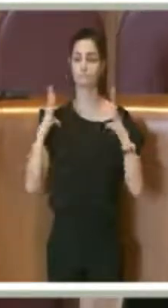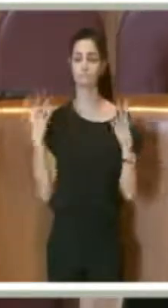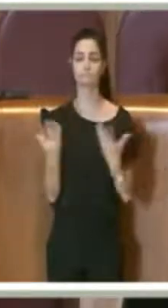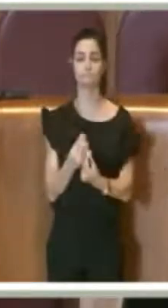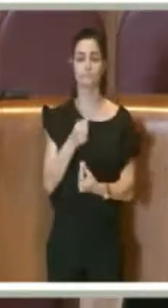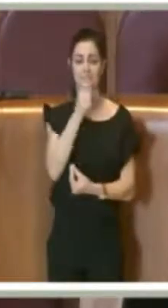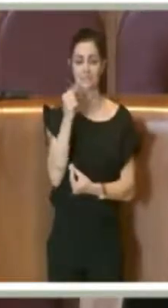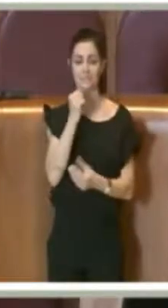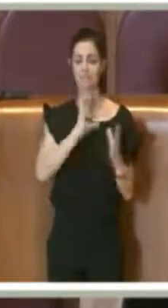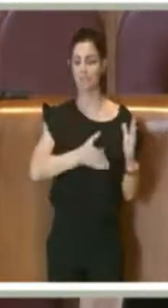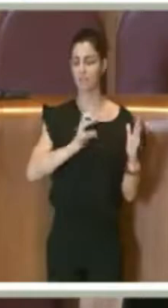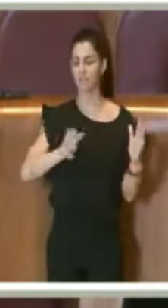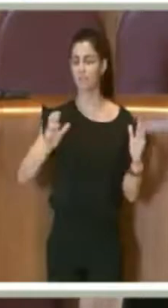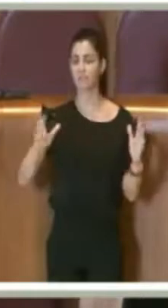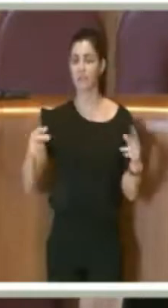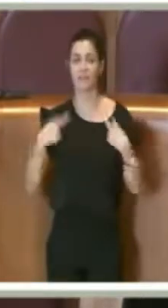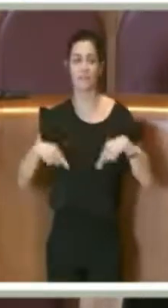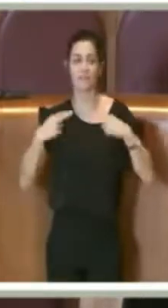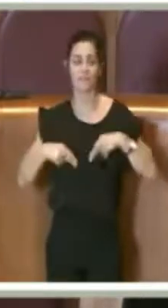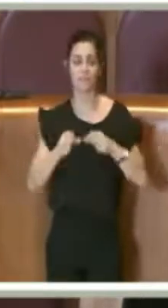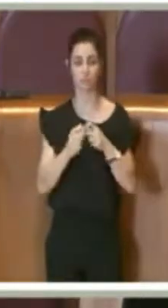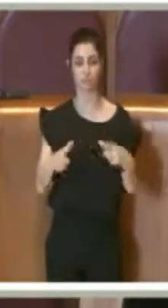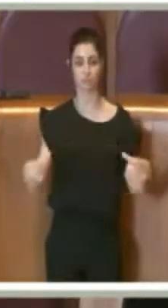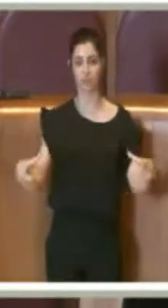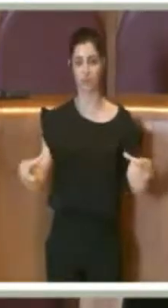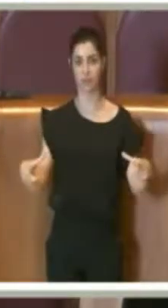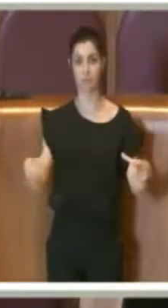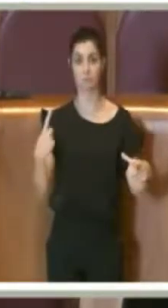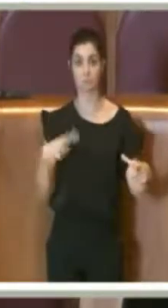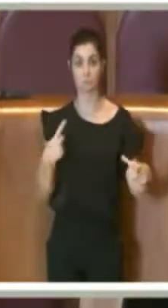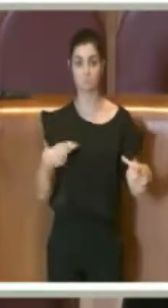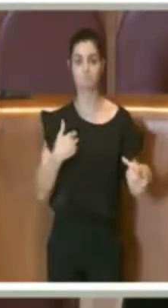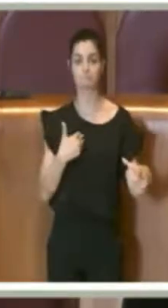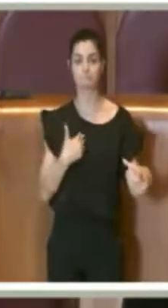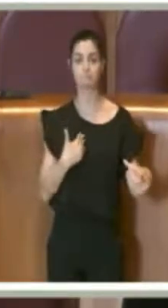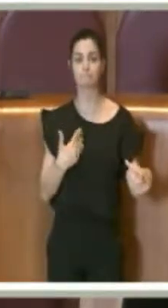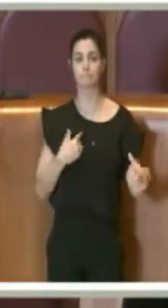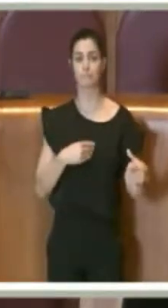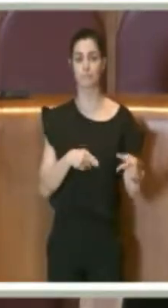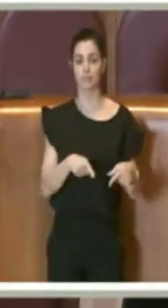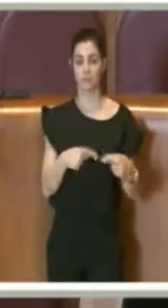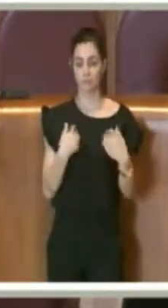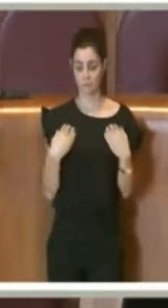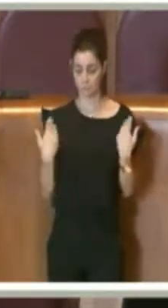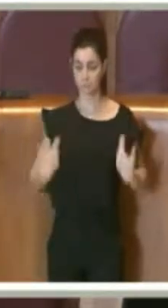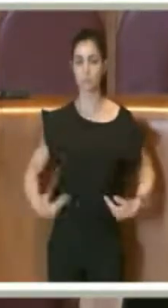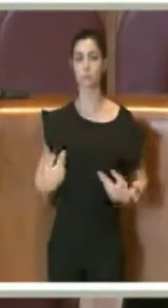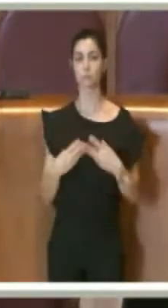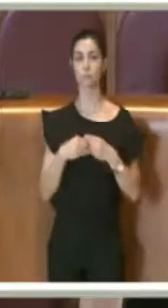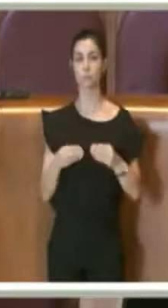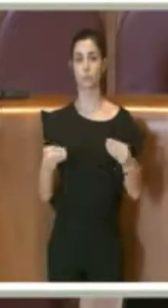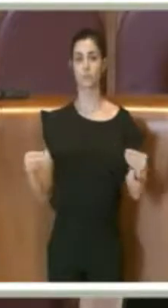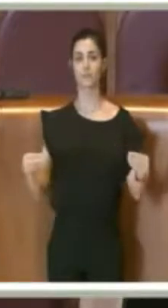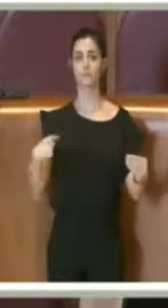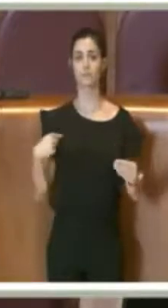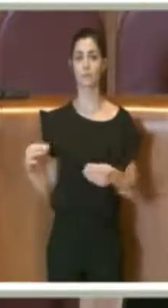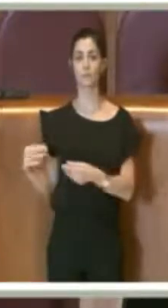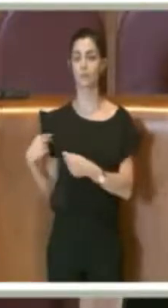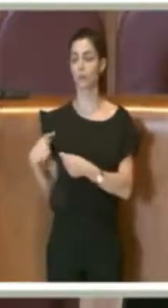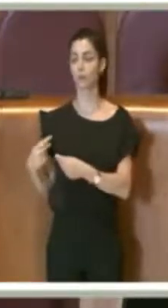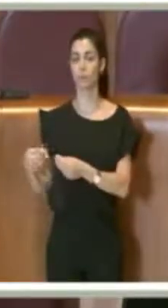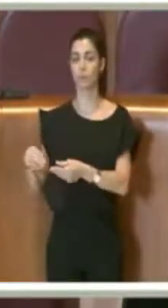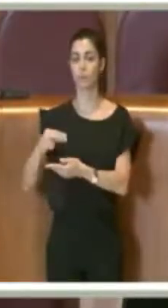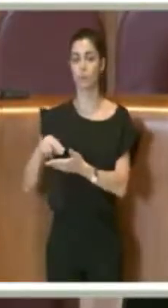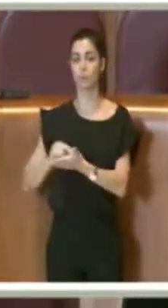per vivere la città. Ecco, io sono strumento in questo momento degli uffici perché